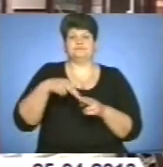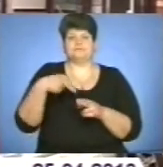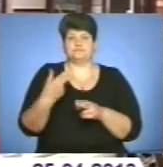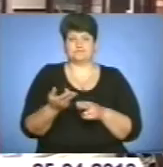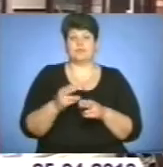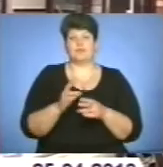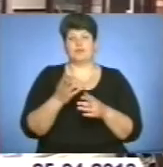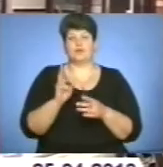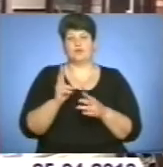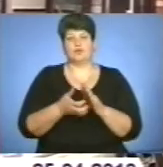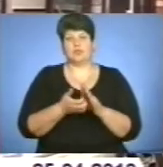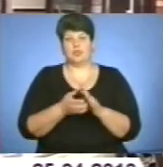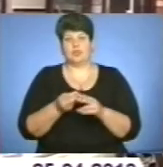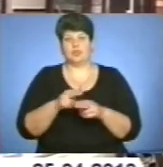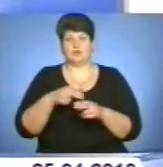недоплат пенсій.